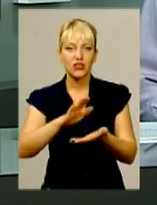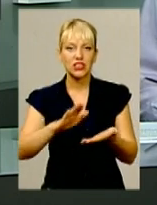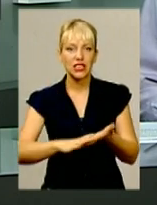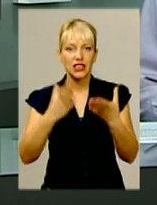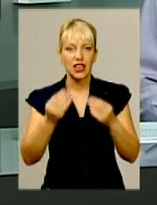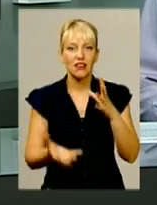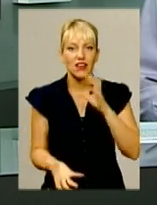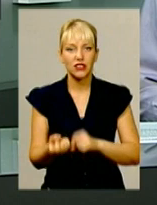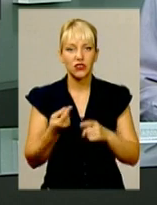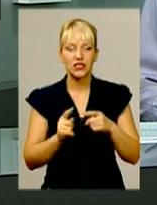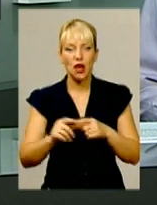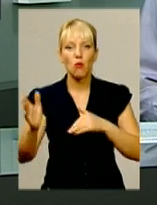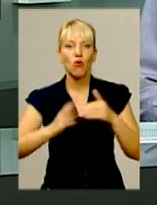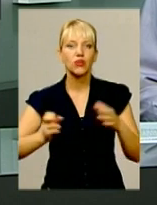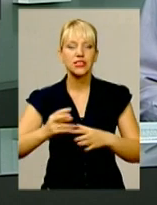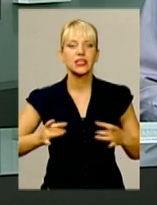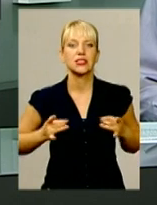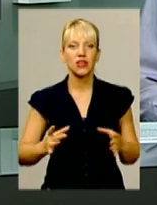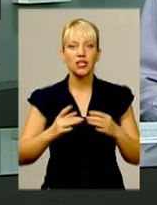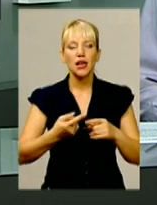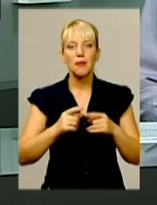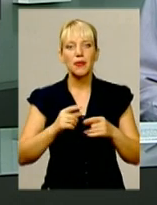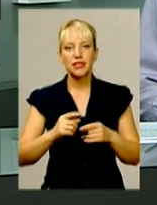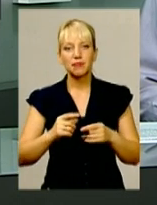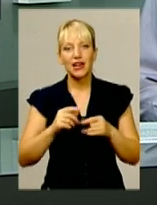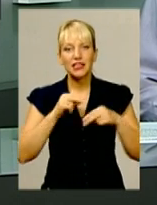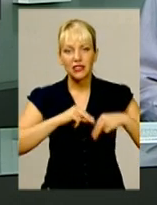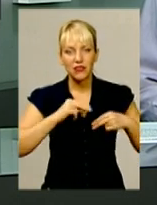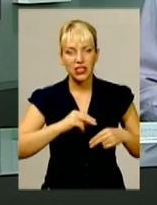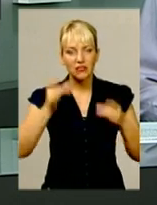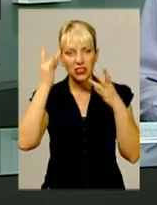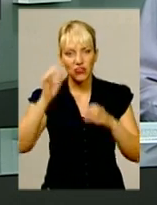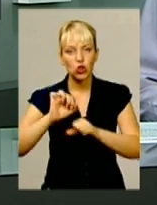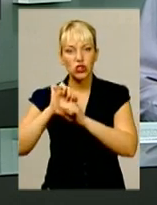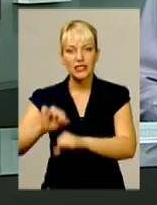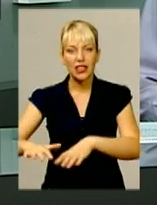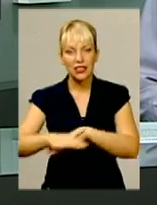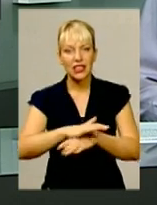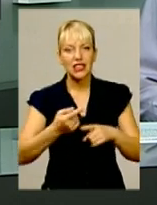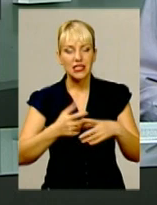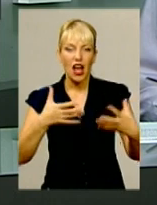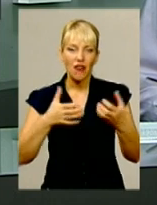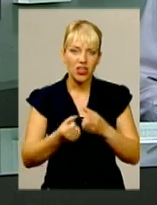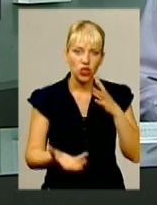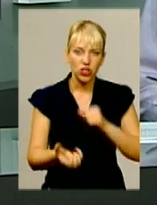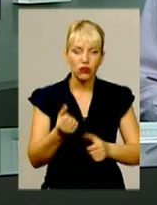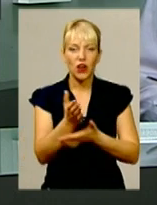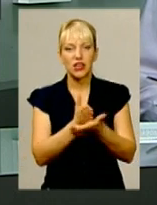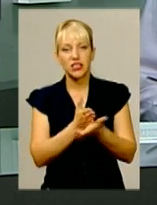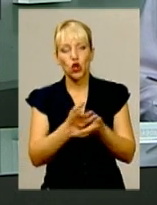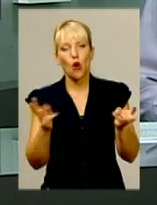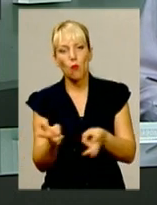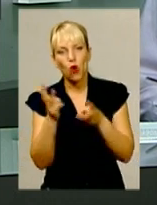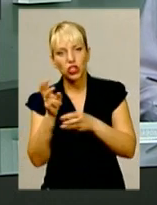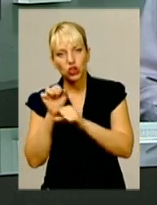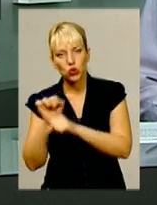рятівника. Це професійне свято працівників цивільного захисту населення. А це аварійно-рятувальні служби, пожежна охорона та інші